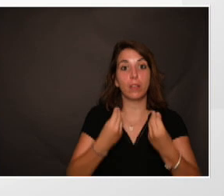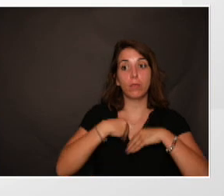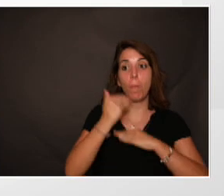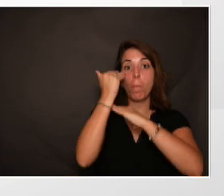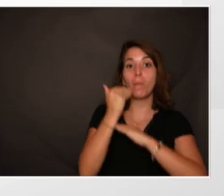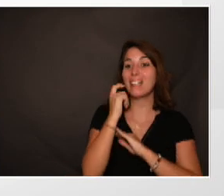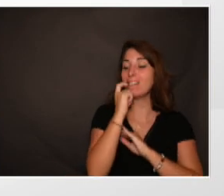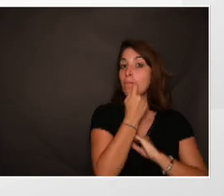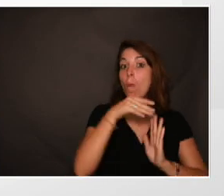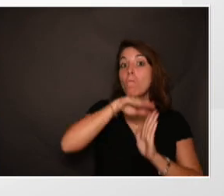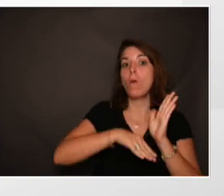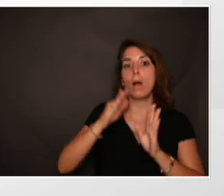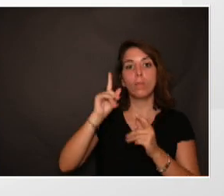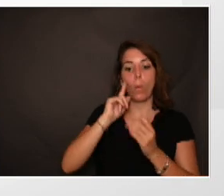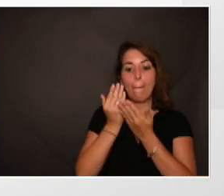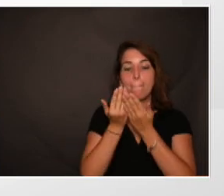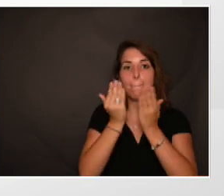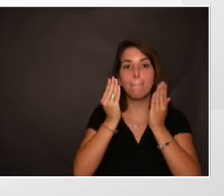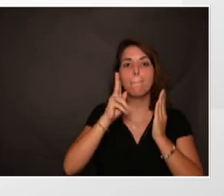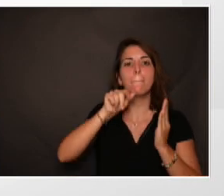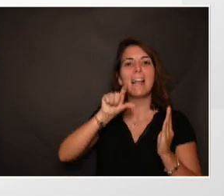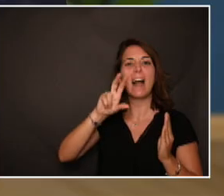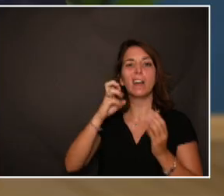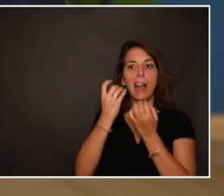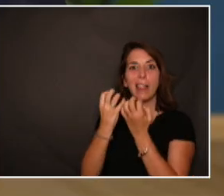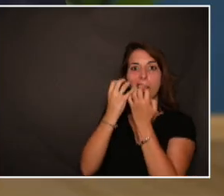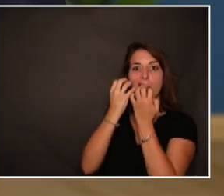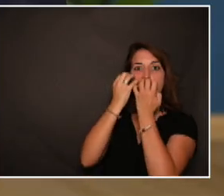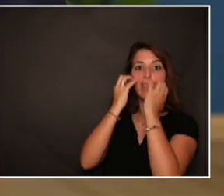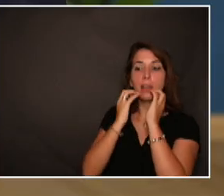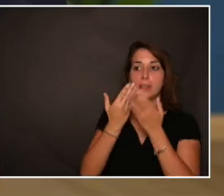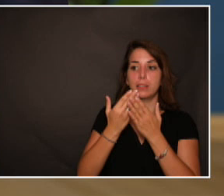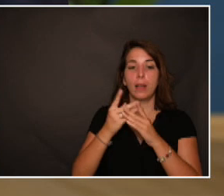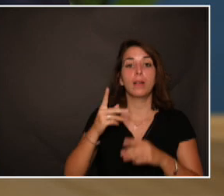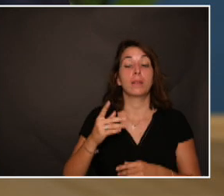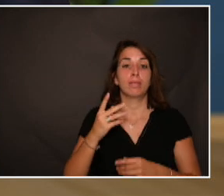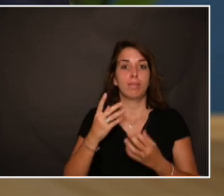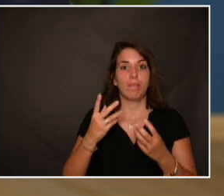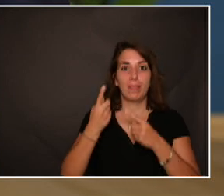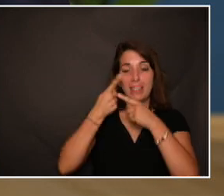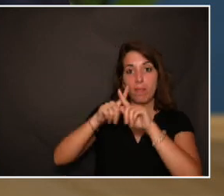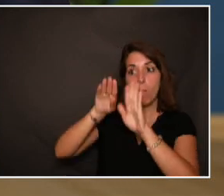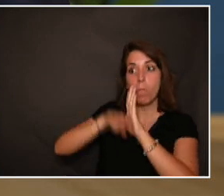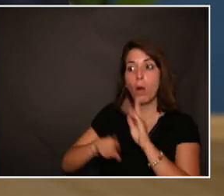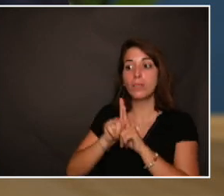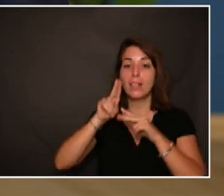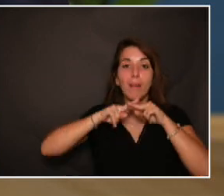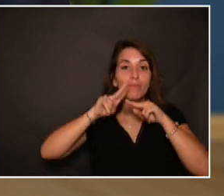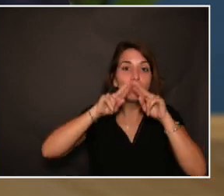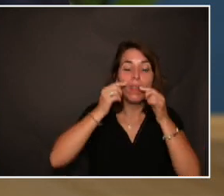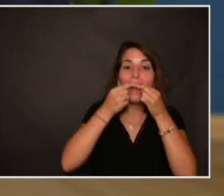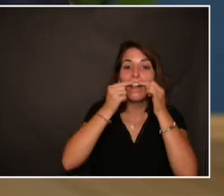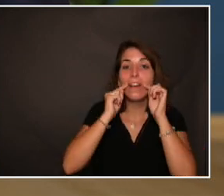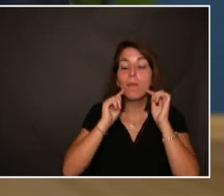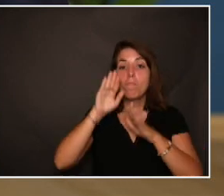des dents face à la plaque dentaire. Mais également, on aura des réparations des muqueuses qui seront moins rapides et toutes